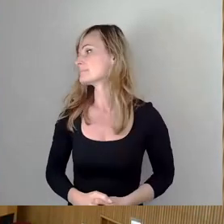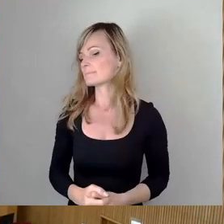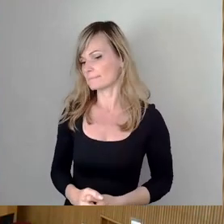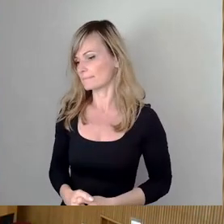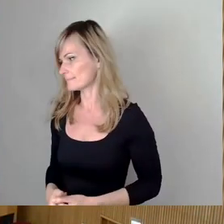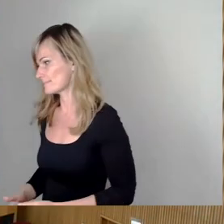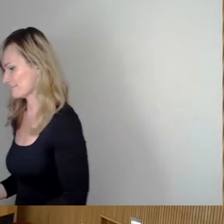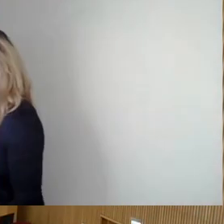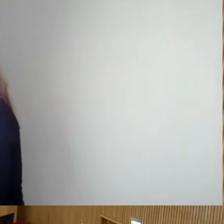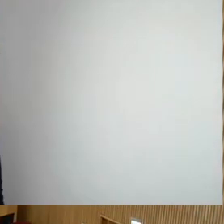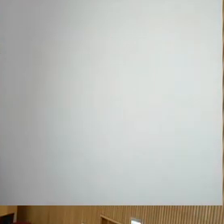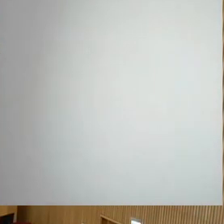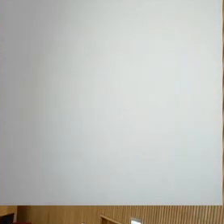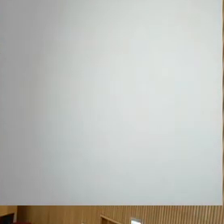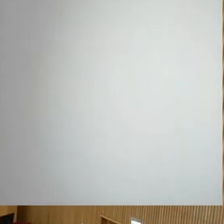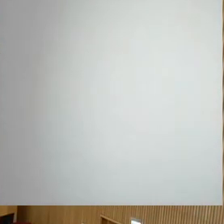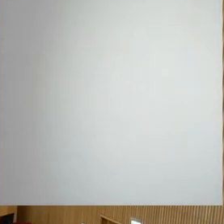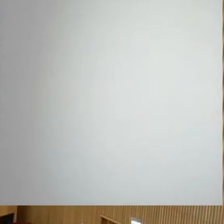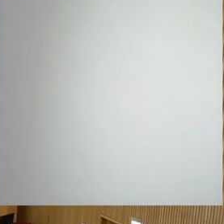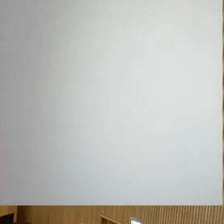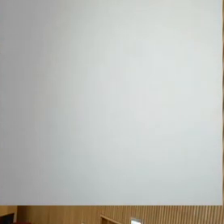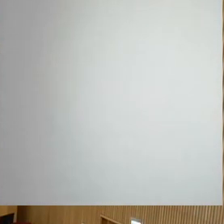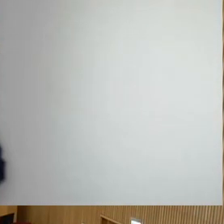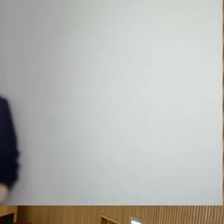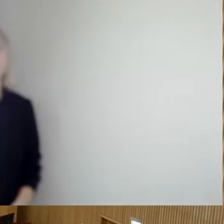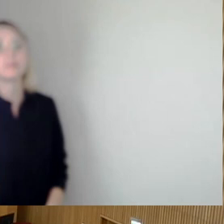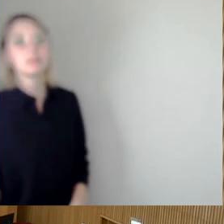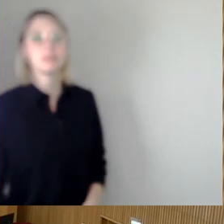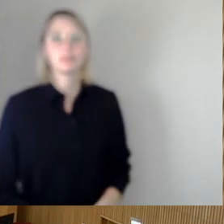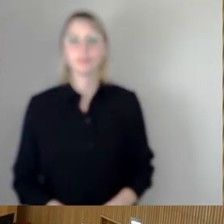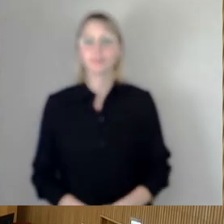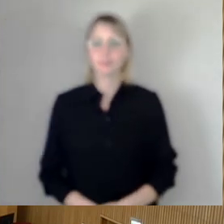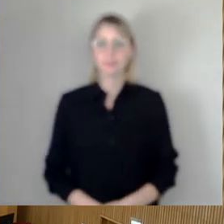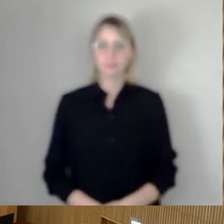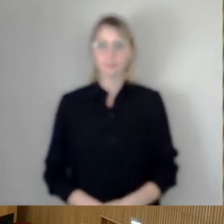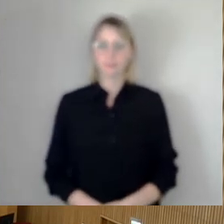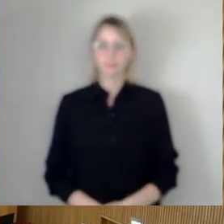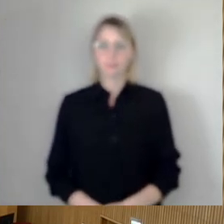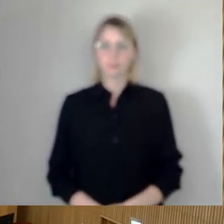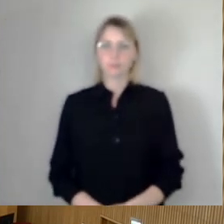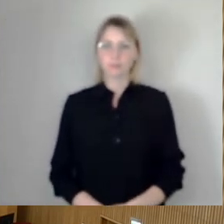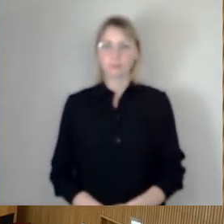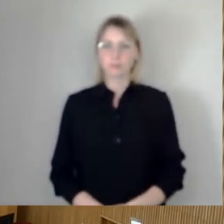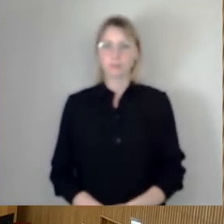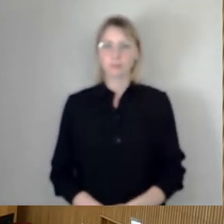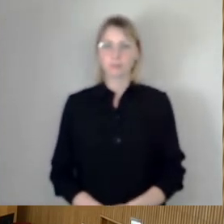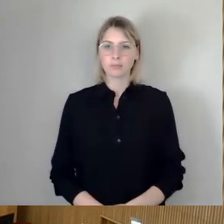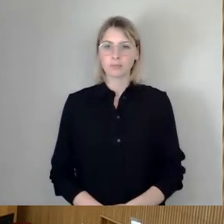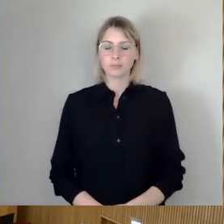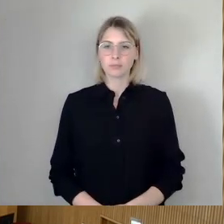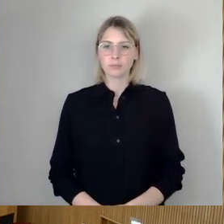Okay, dann würden wir mit der Grünen-Fraktion Frau Fius-Jene weitermachen und gleich den Ergänzungsantrag mit einbringen.